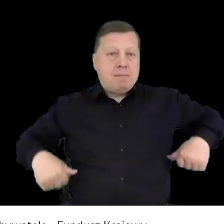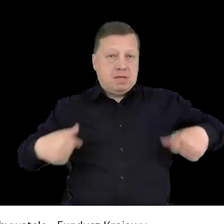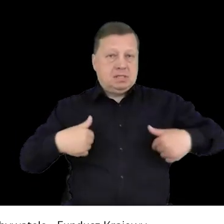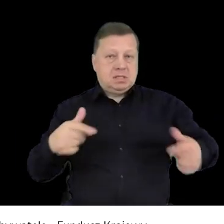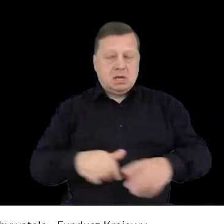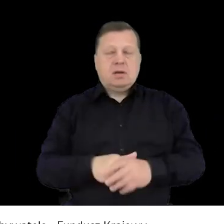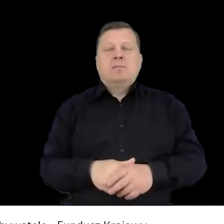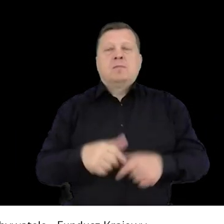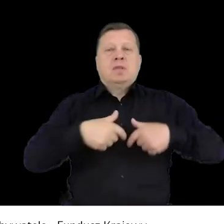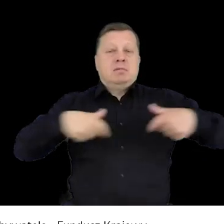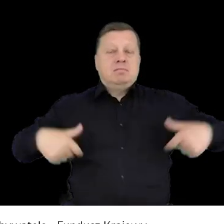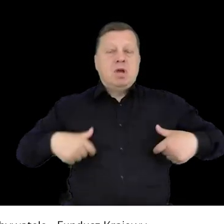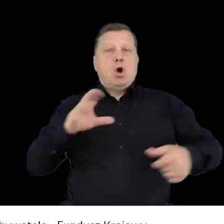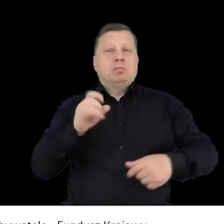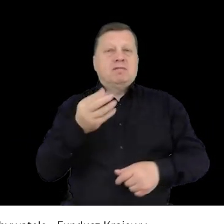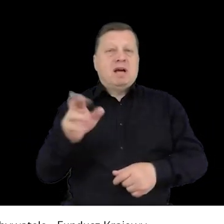obserwatorka,